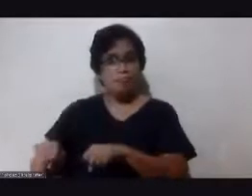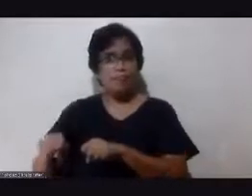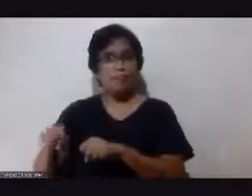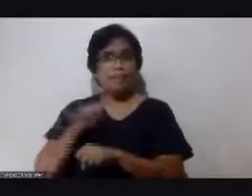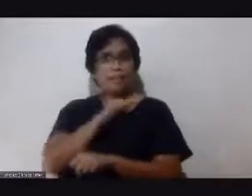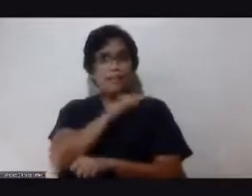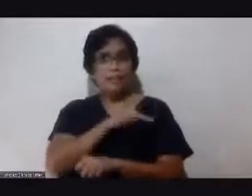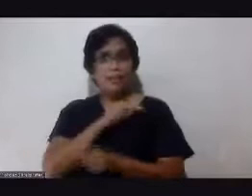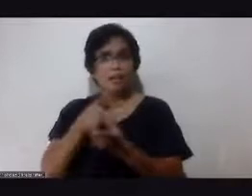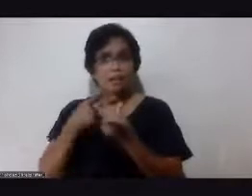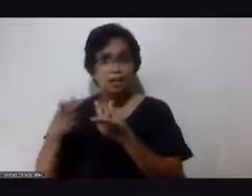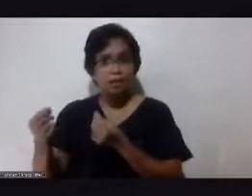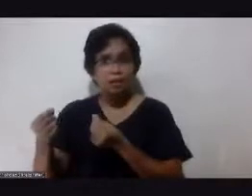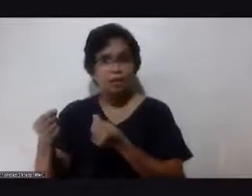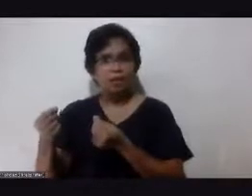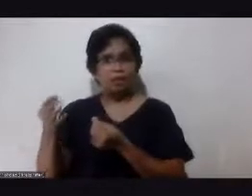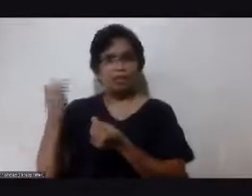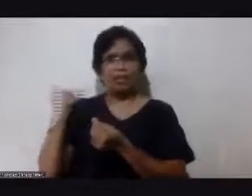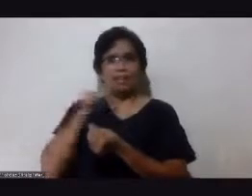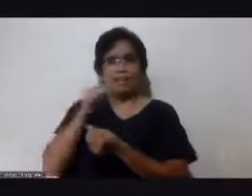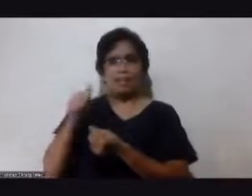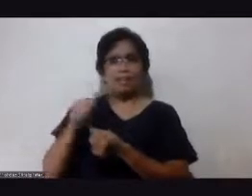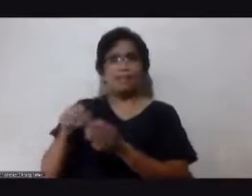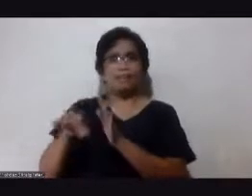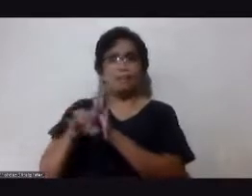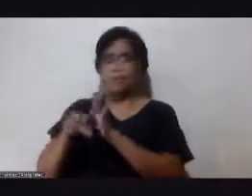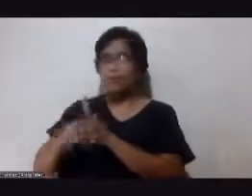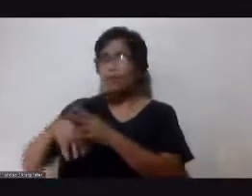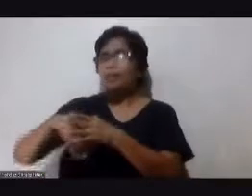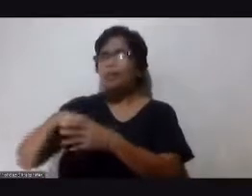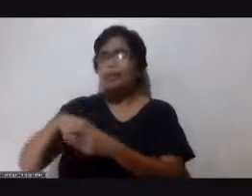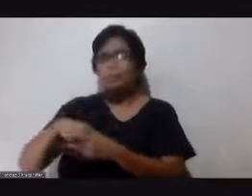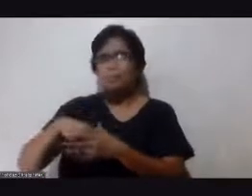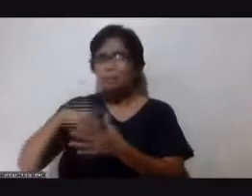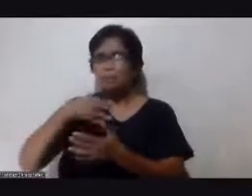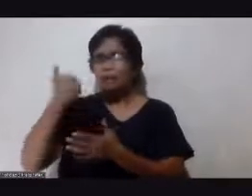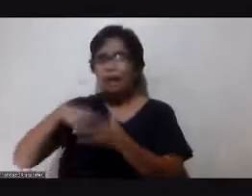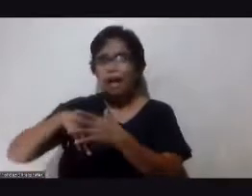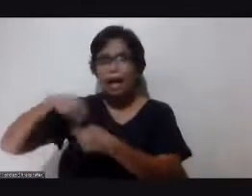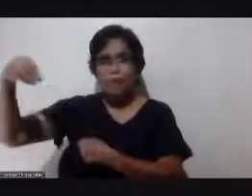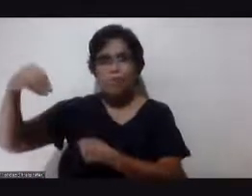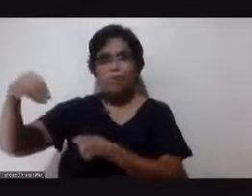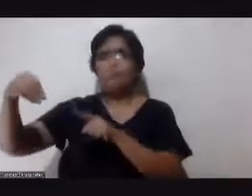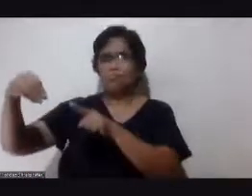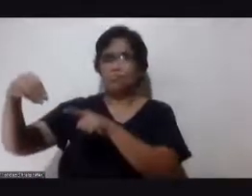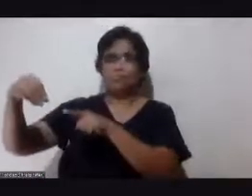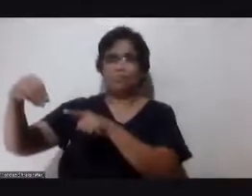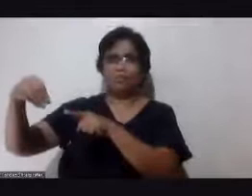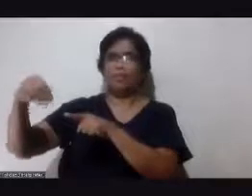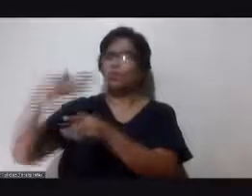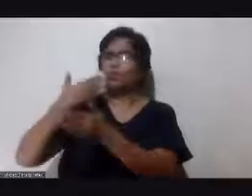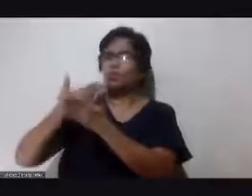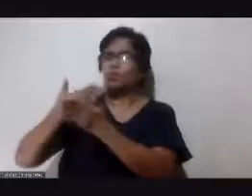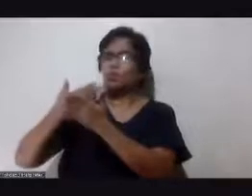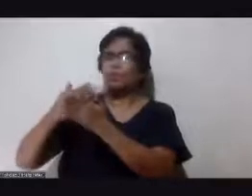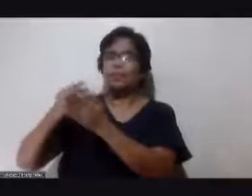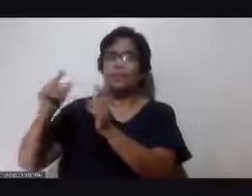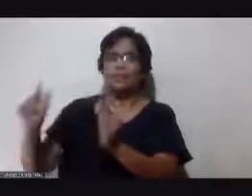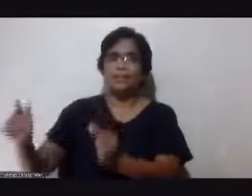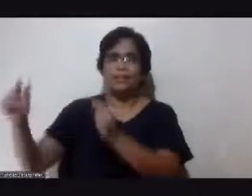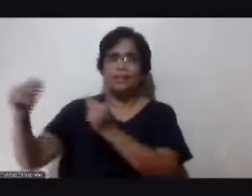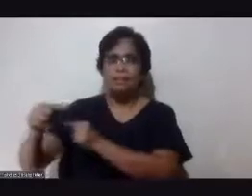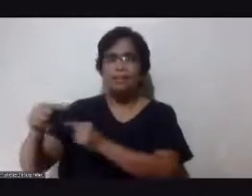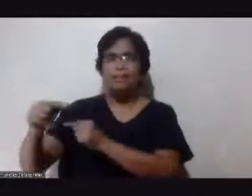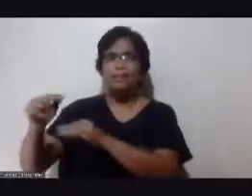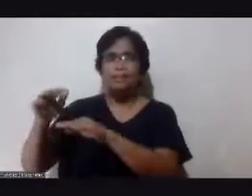ano bang masama kung lumabas ka lang sabi ko sa nanay ko ma lumabas ka ang ganda ng garden natin hipo